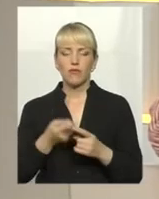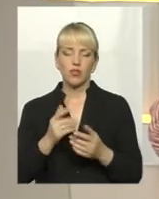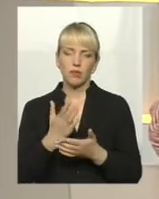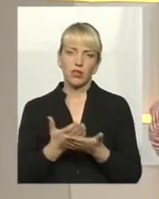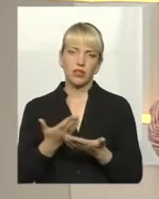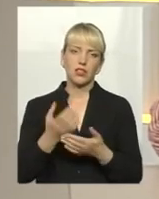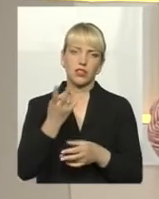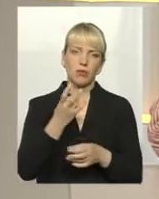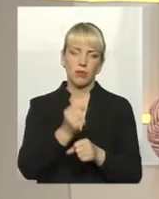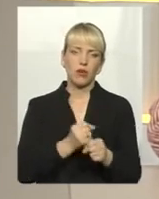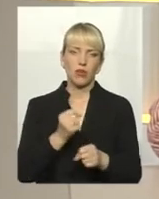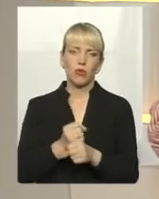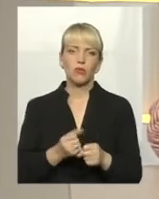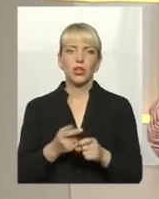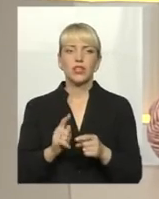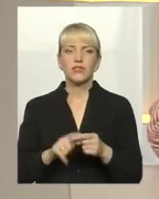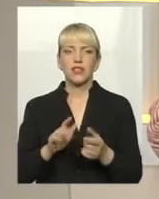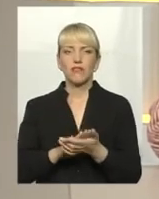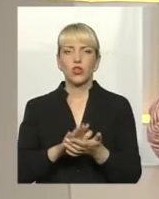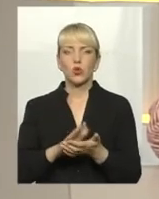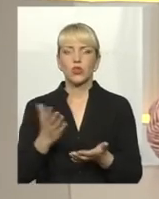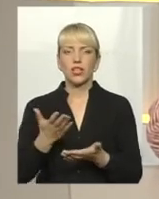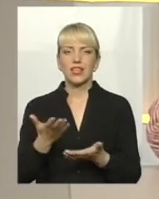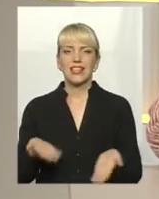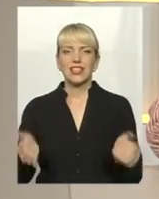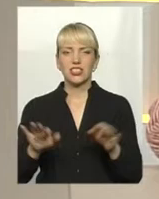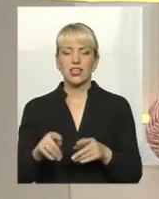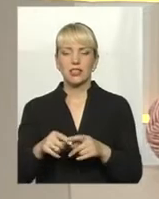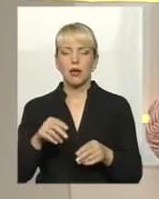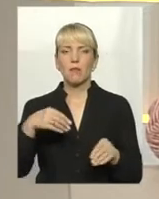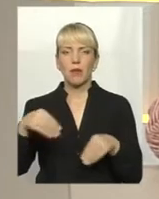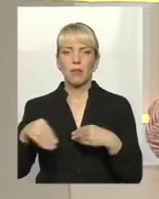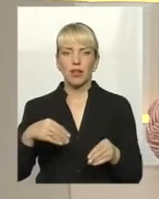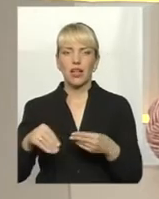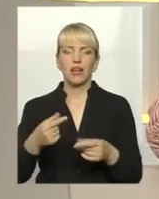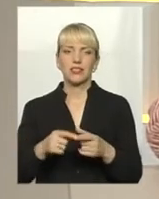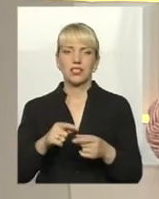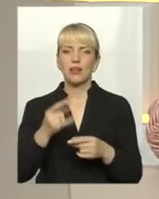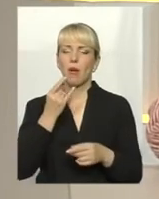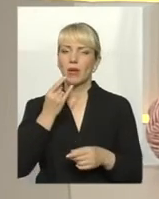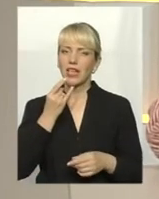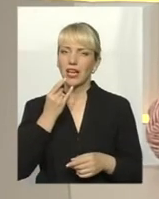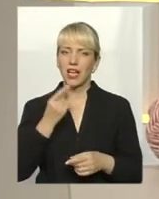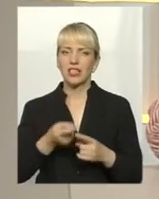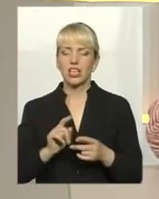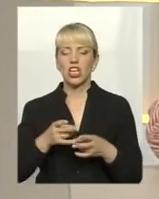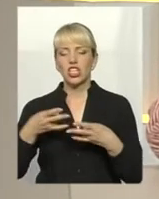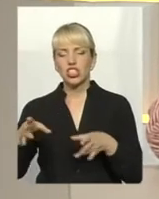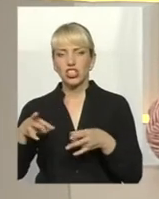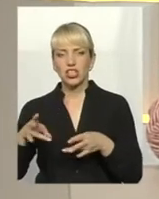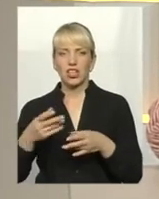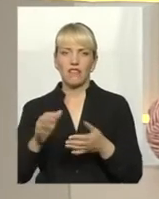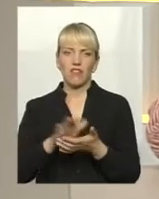переробку. Тобто, ті відходи, які лишаються, це пластик, це ті самі батарейки, шкідливі відходи,